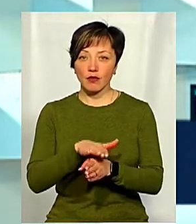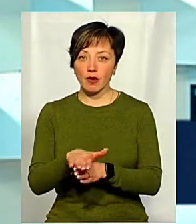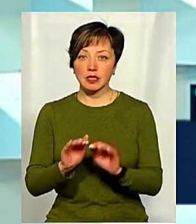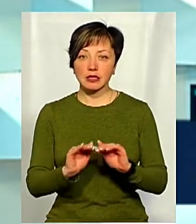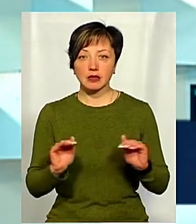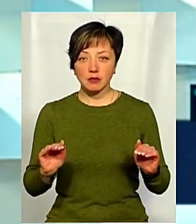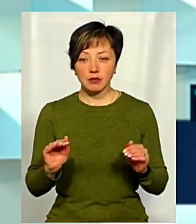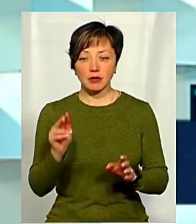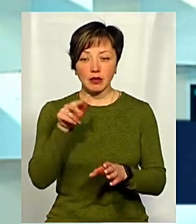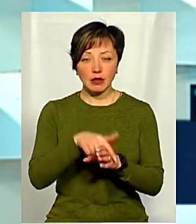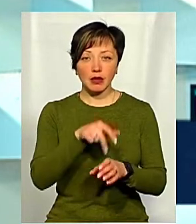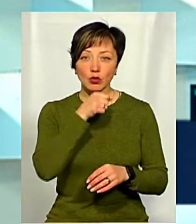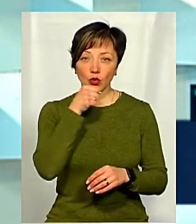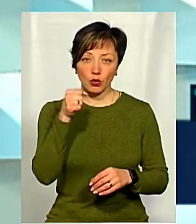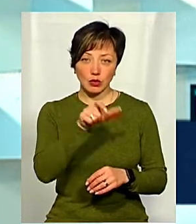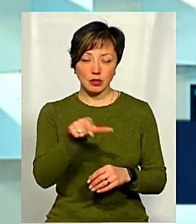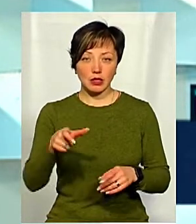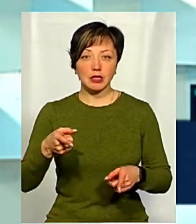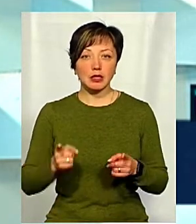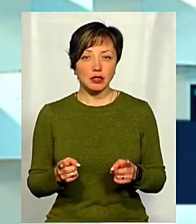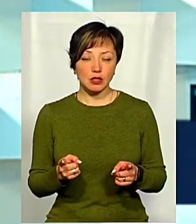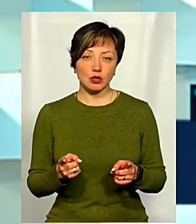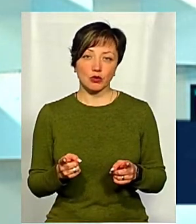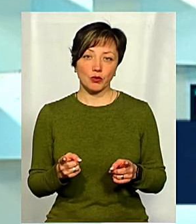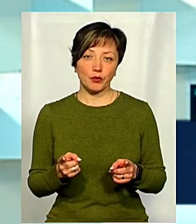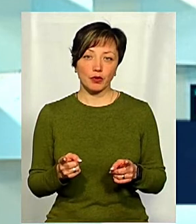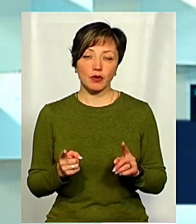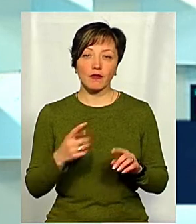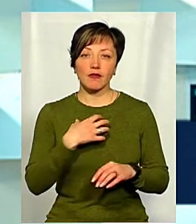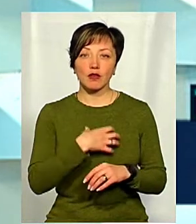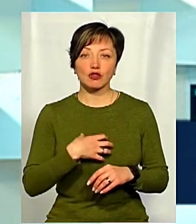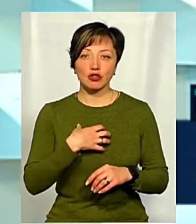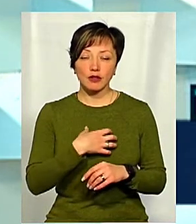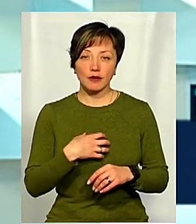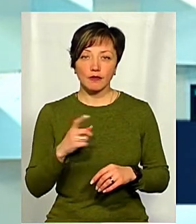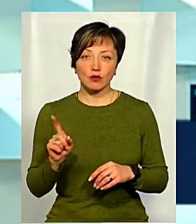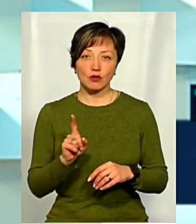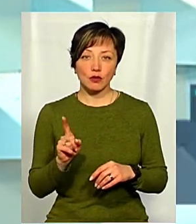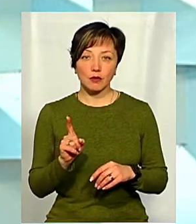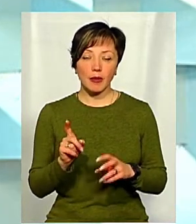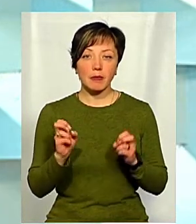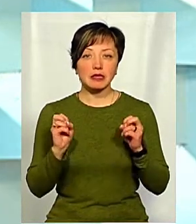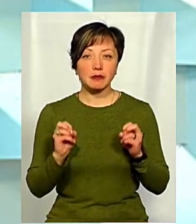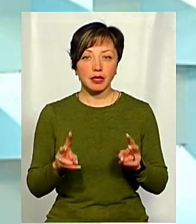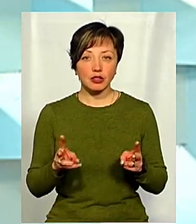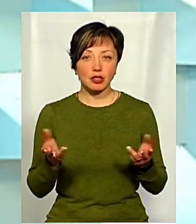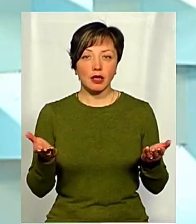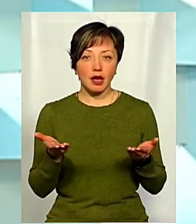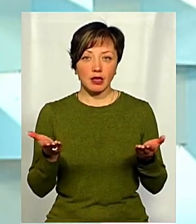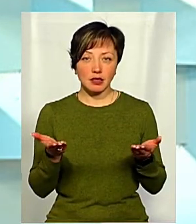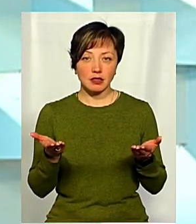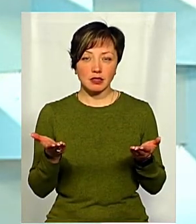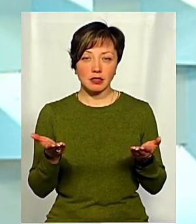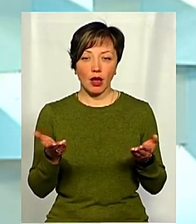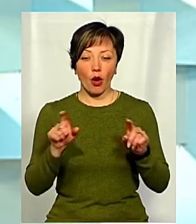з дітьми, лежить на дорослих. І дійсно дуже важливо, щоб небезпечні якісь